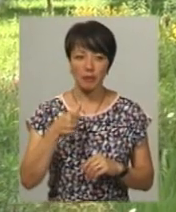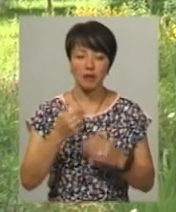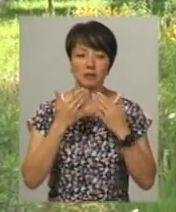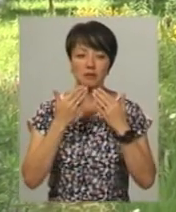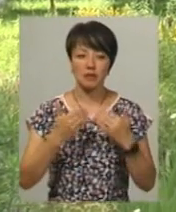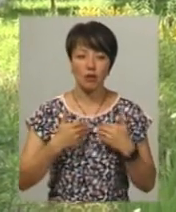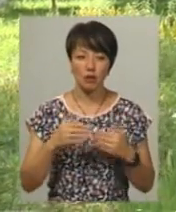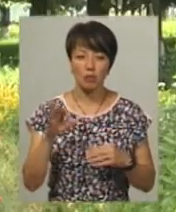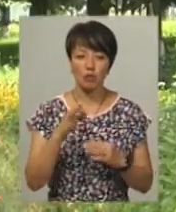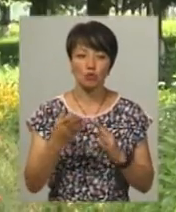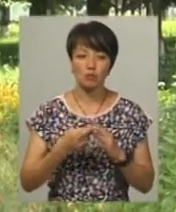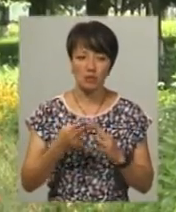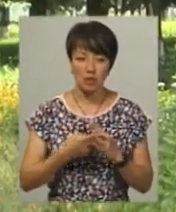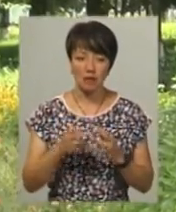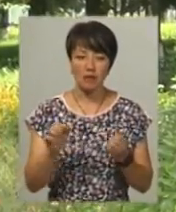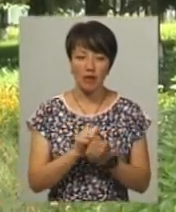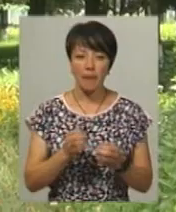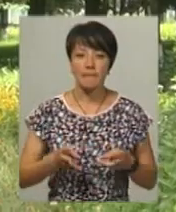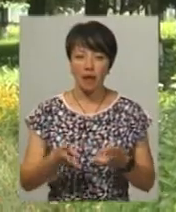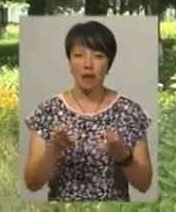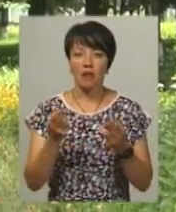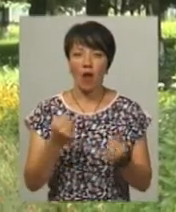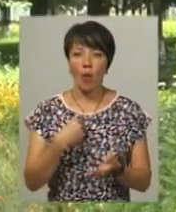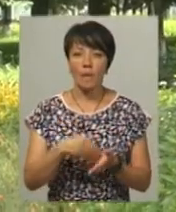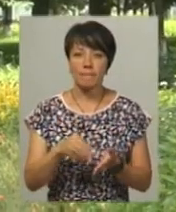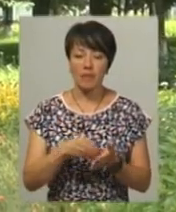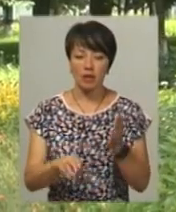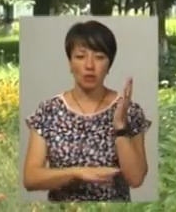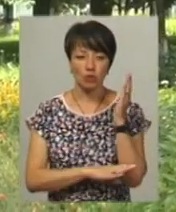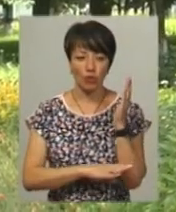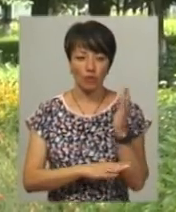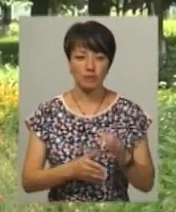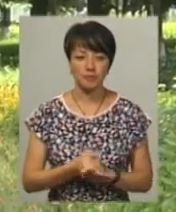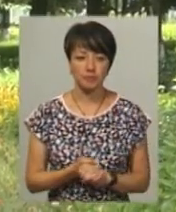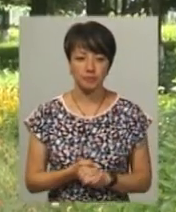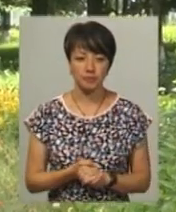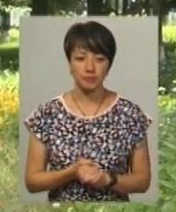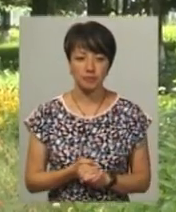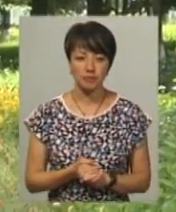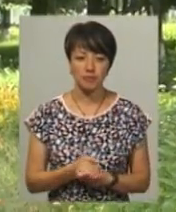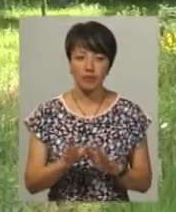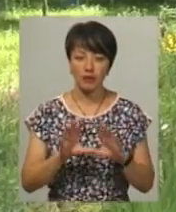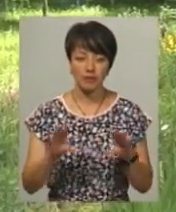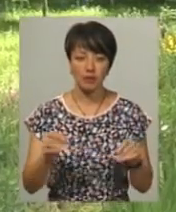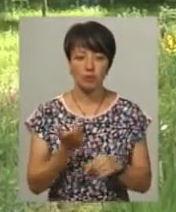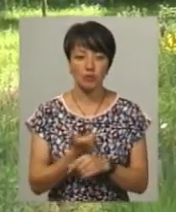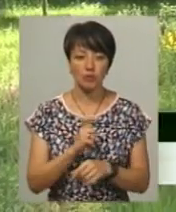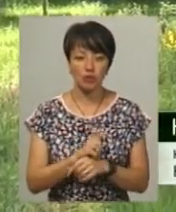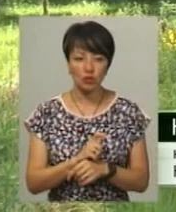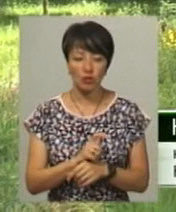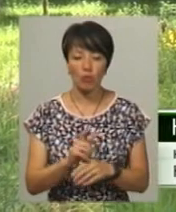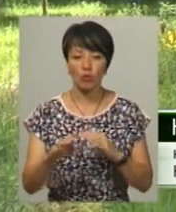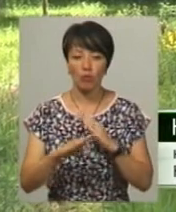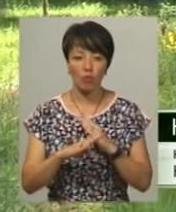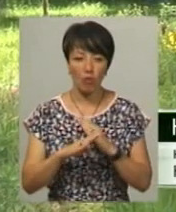вони зверталися по субсидію. На тверде пали вода, вони закупили дрова. Ми їм зробили субсидію, вони закупили дрова, все. Більше вони по